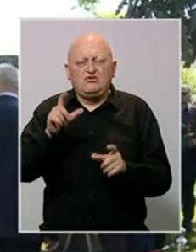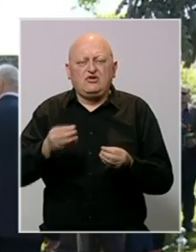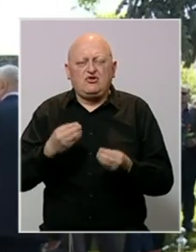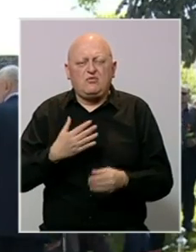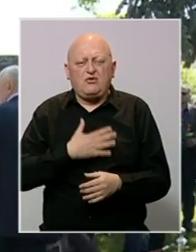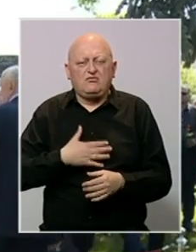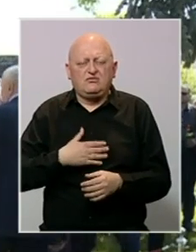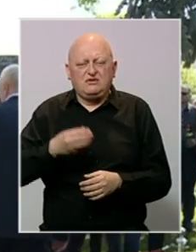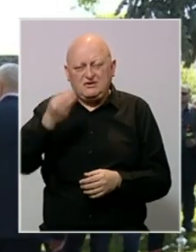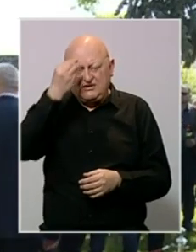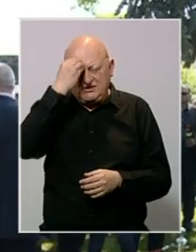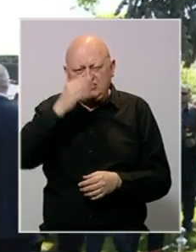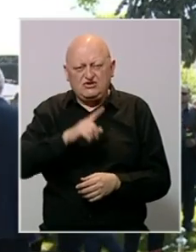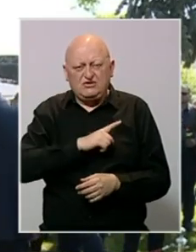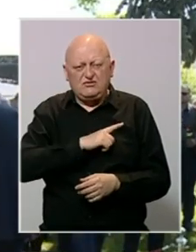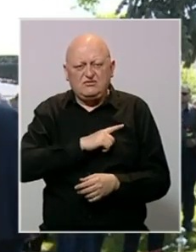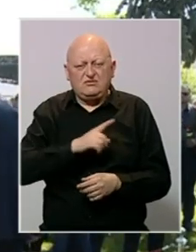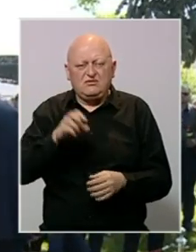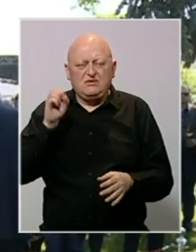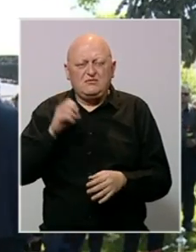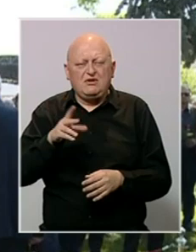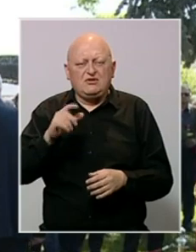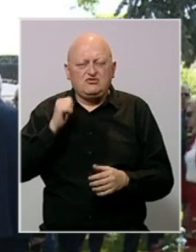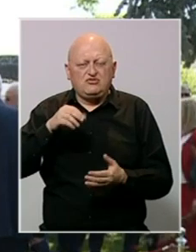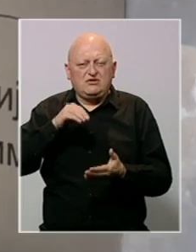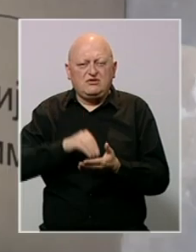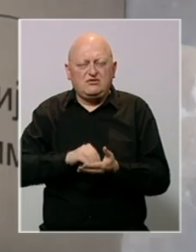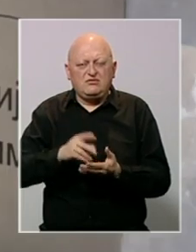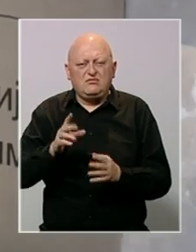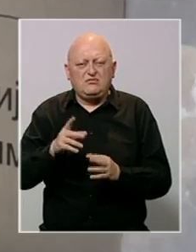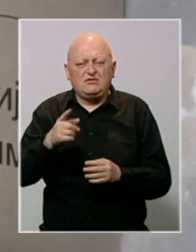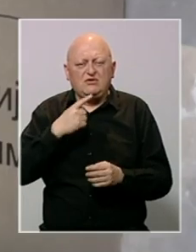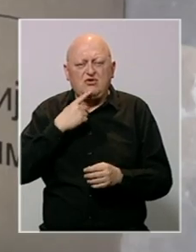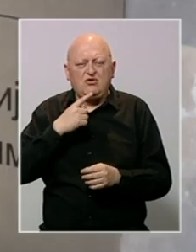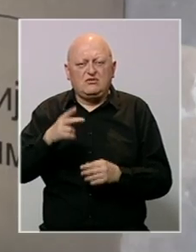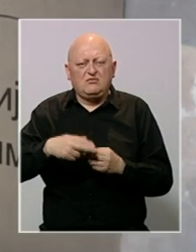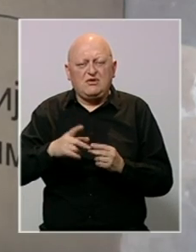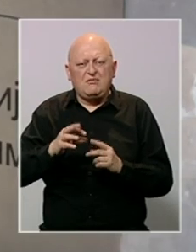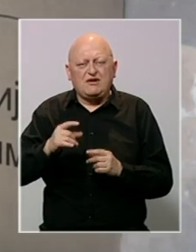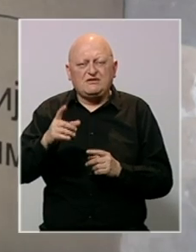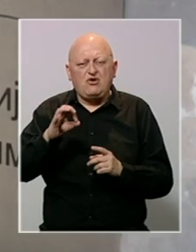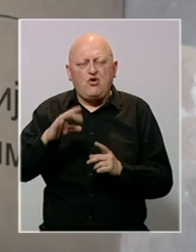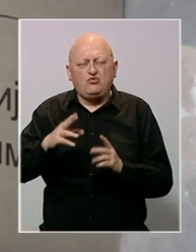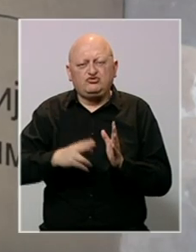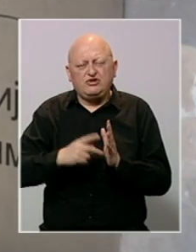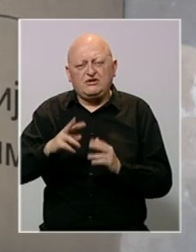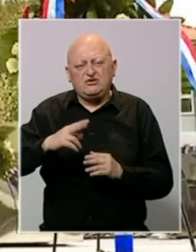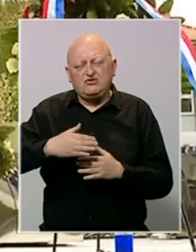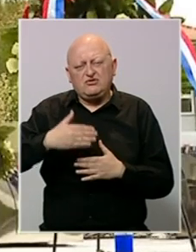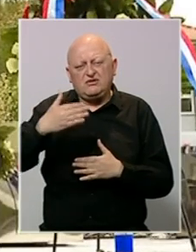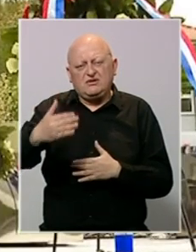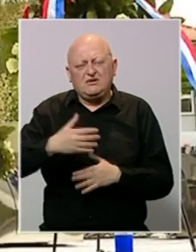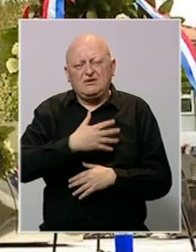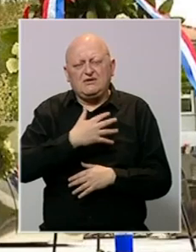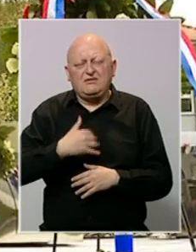volje. Sjećanje na žrtve iz akcije Bljesak obilježit će se sutra u Medarima, Šeovici, Kod Pakraca i Okučanima. S druge strane,